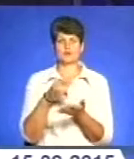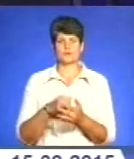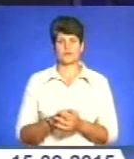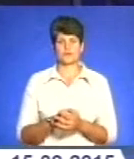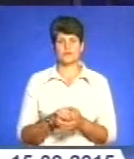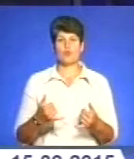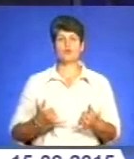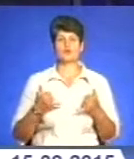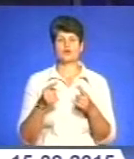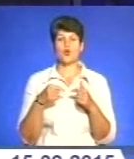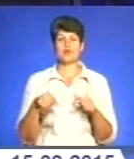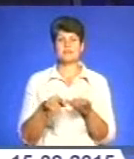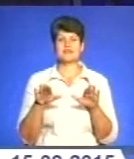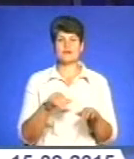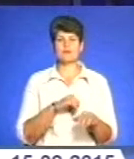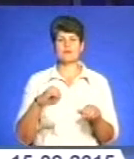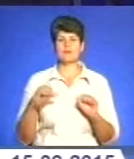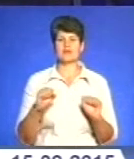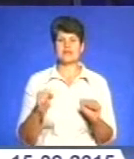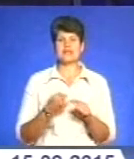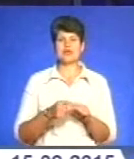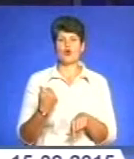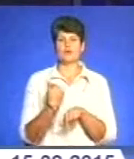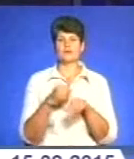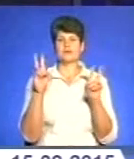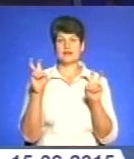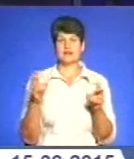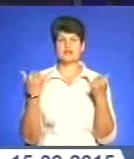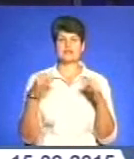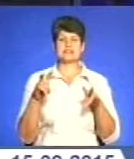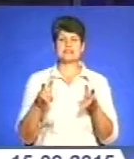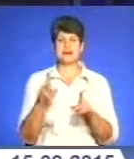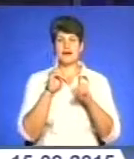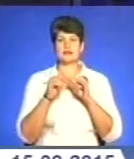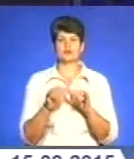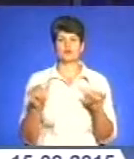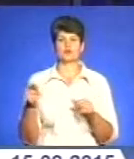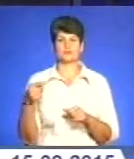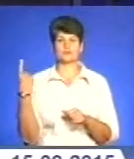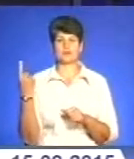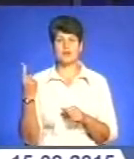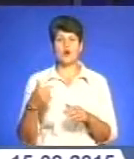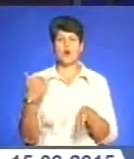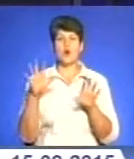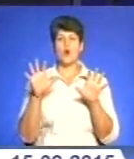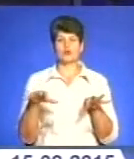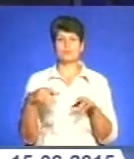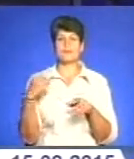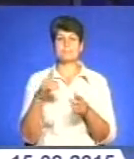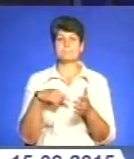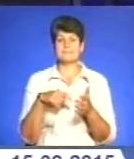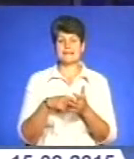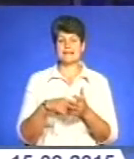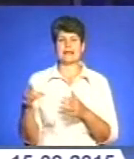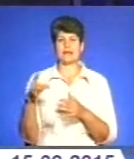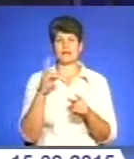Повноваження органам місцевого самоврядування – це головна теза нинішнього засідання Ради розвитку Тернопільщини. Голови міських і районних рад, керівники селових